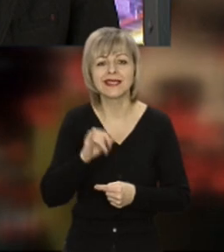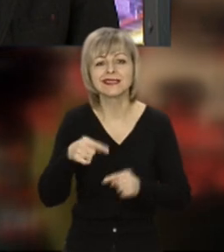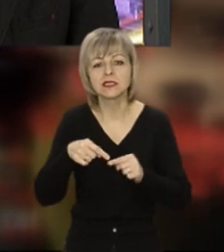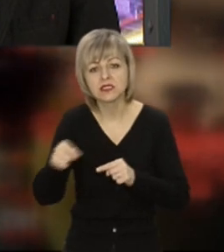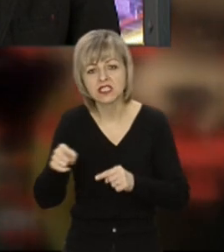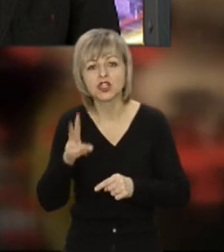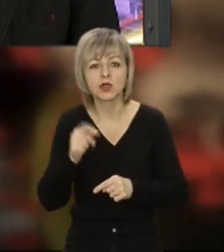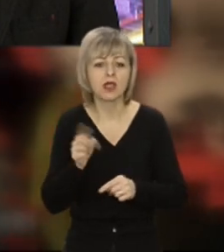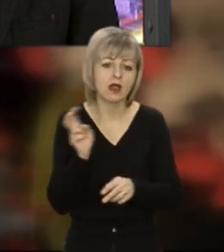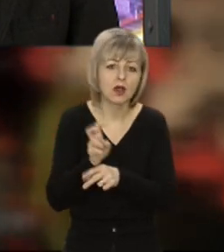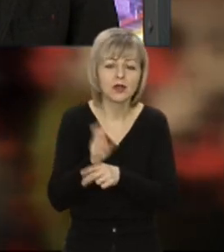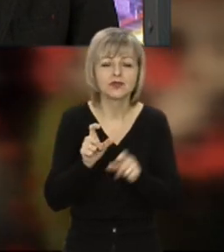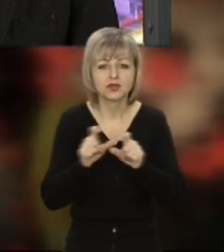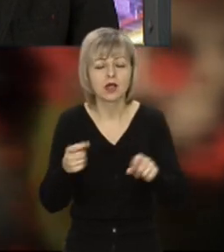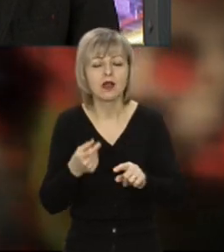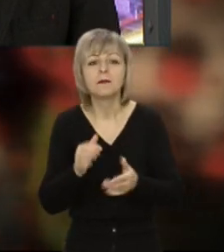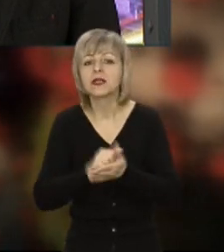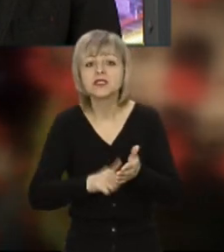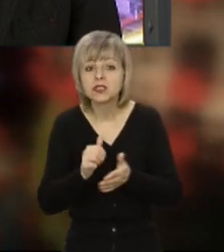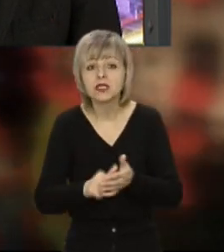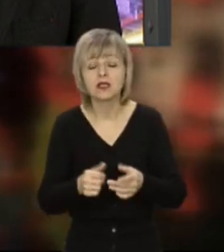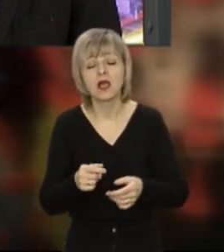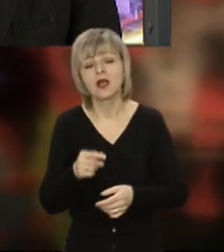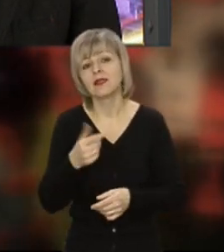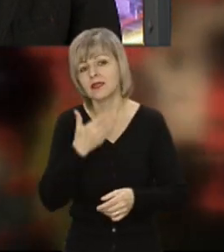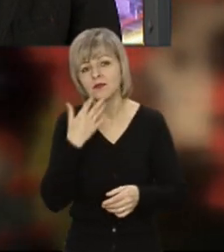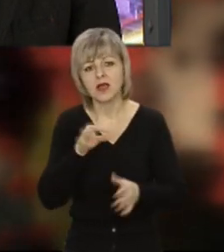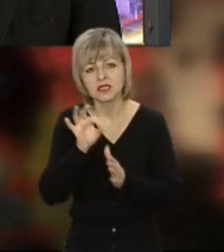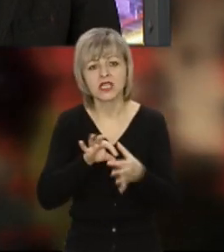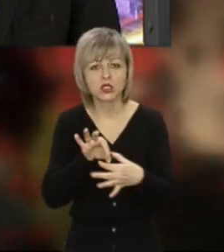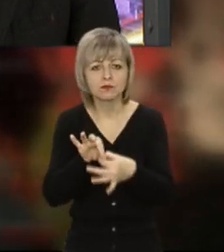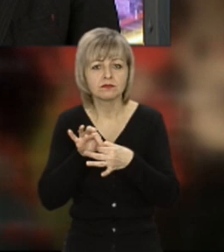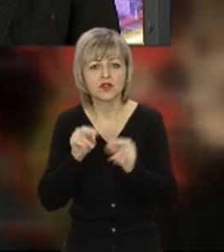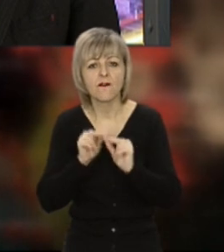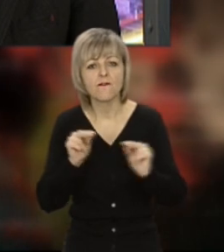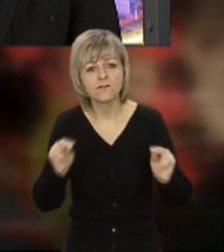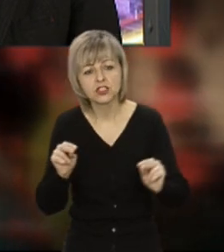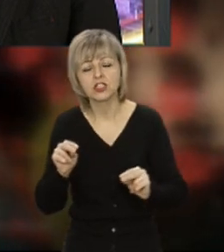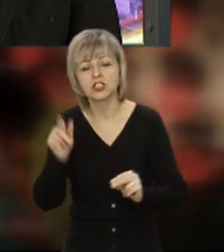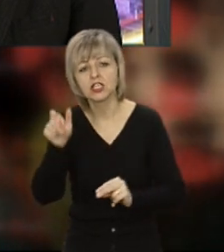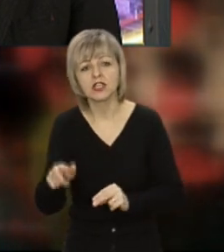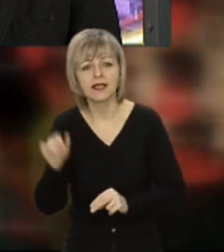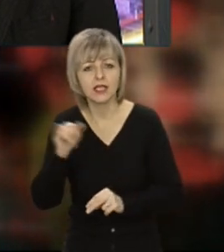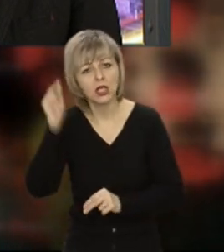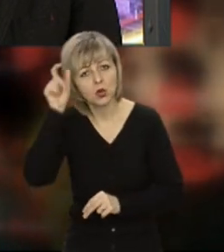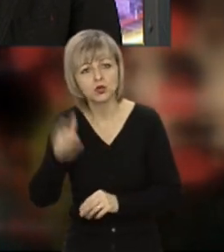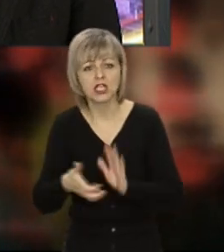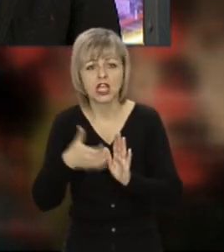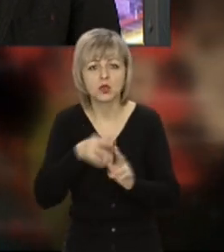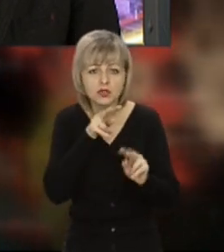Це викликано перш за все до тим, що немає відразу зворотнього зв'язку вчителю учень, недостатній контроль,